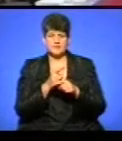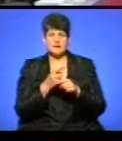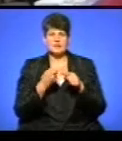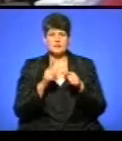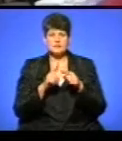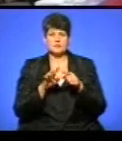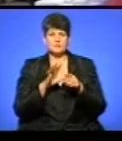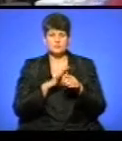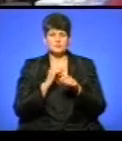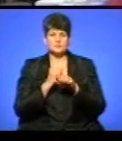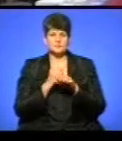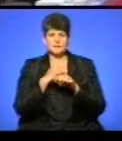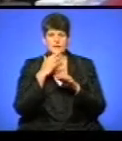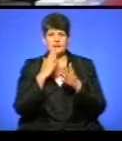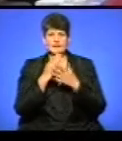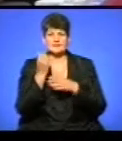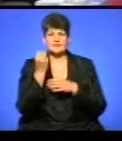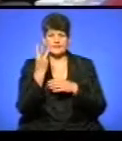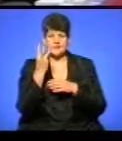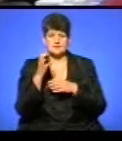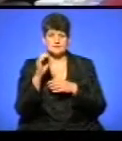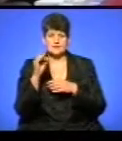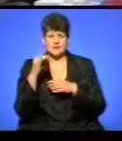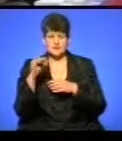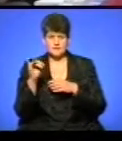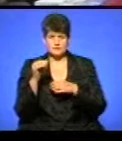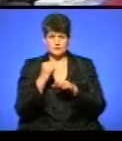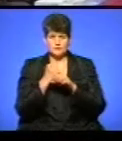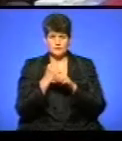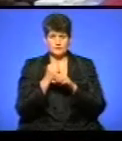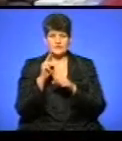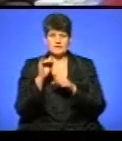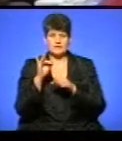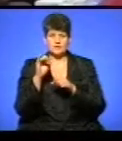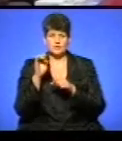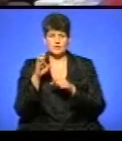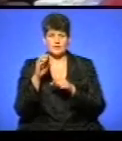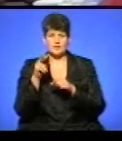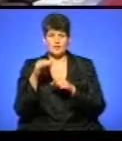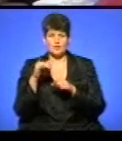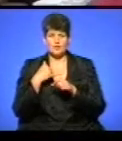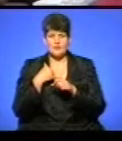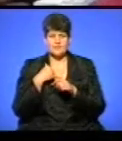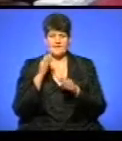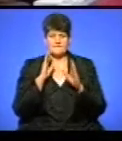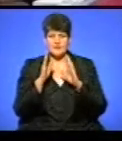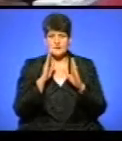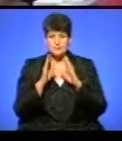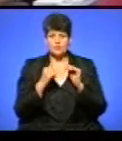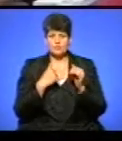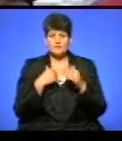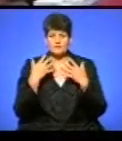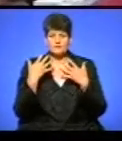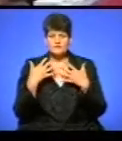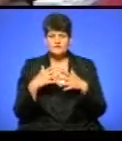'їздено багато і тільки є 13 серій викладено «Цитрус лайф» в мене на фейсбуці. В мене, як вже я казав, каже,